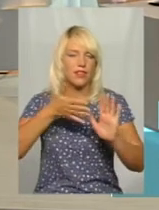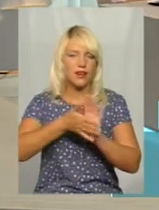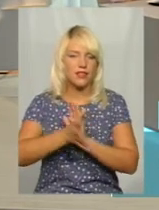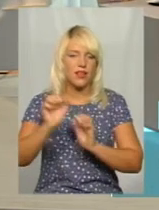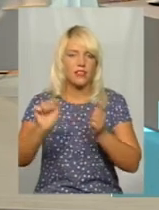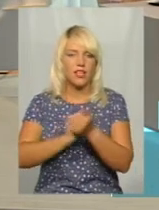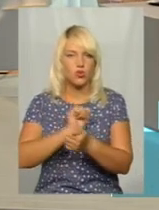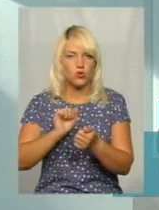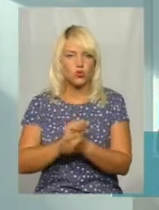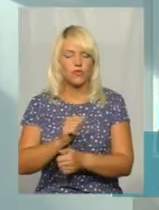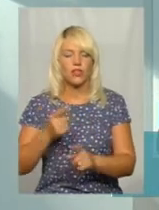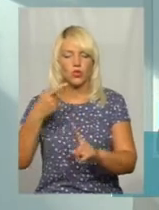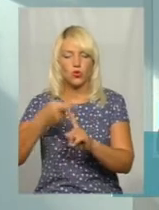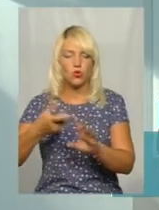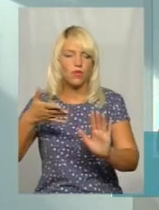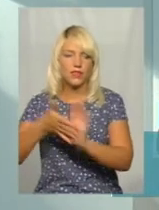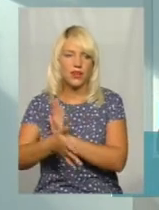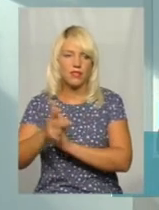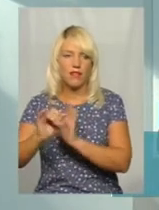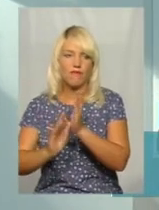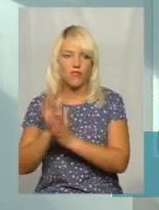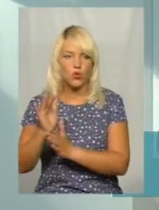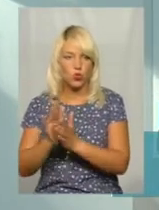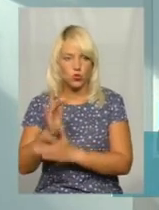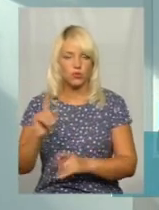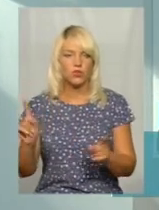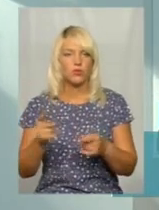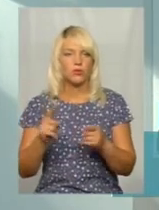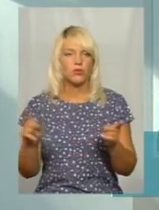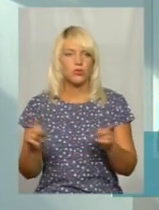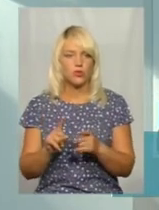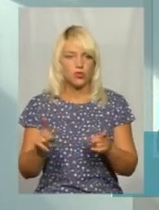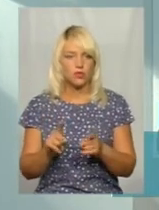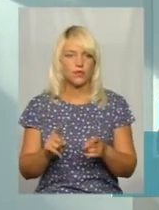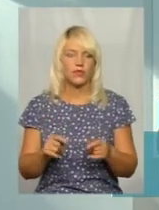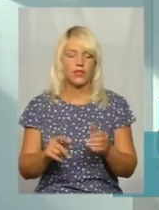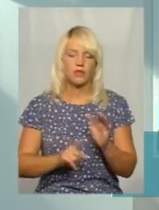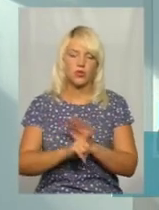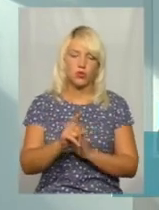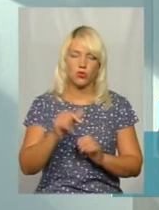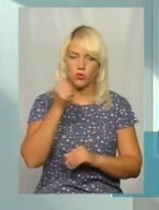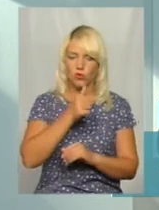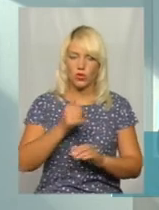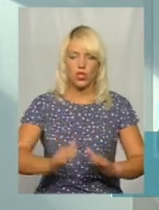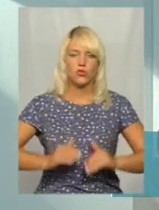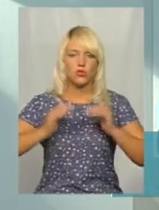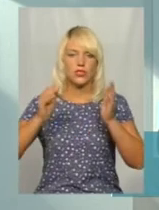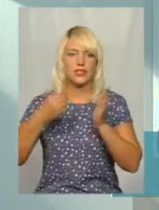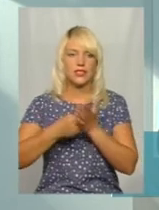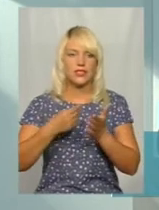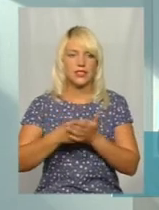на вирощування, адже з початку року зросли ціни